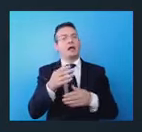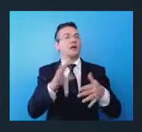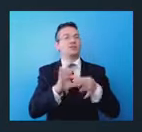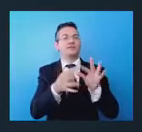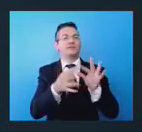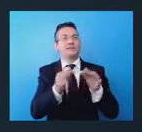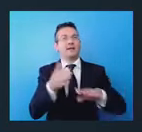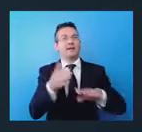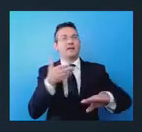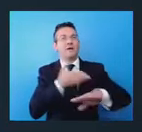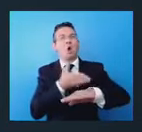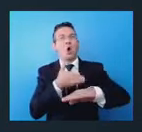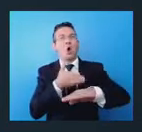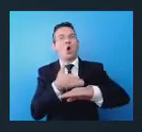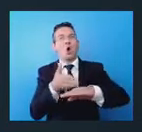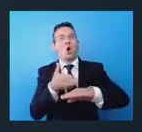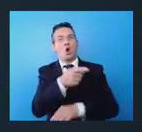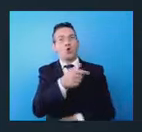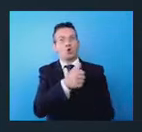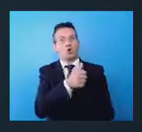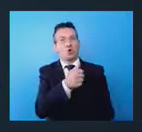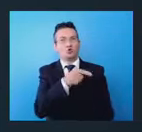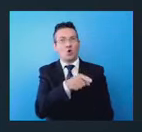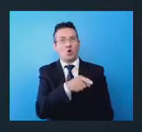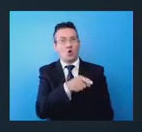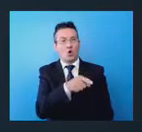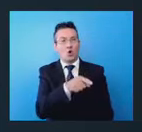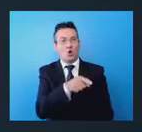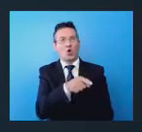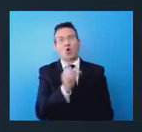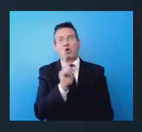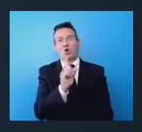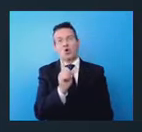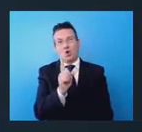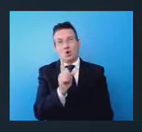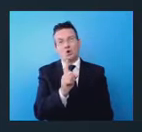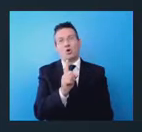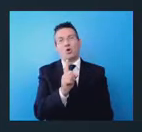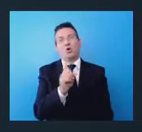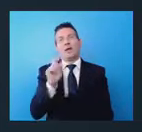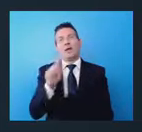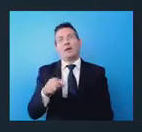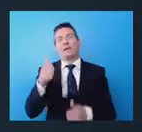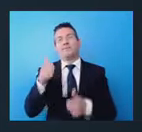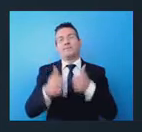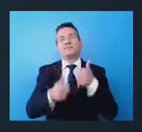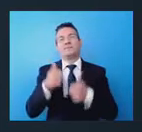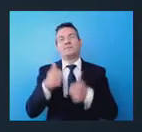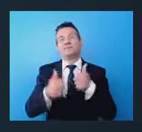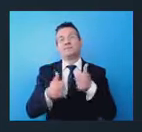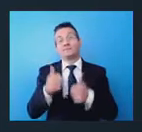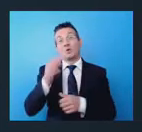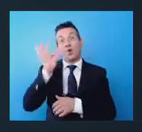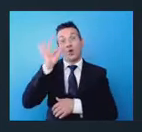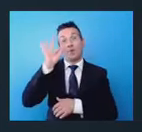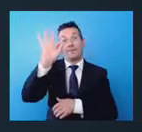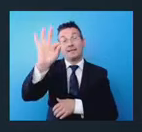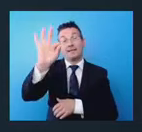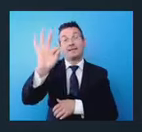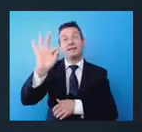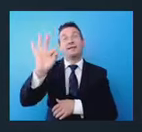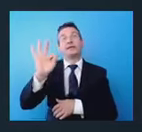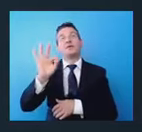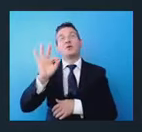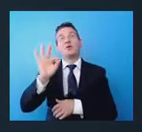concorrere a questo obiettivo di